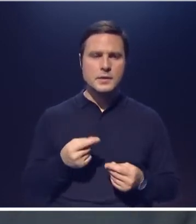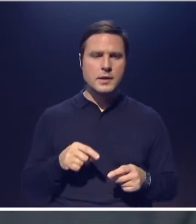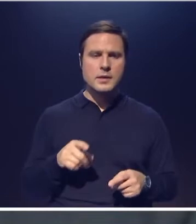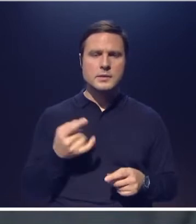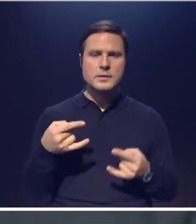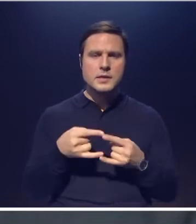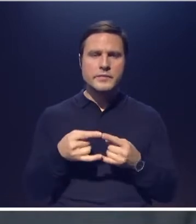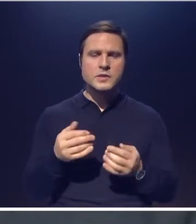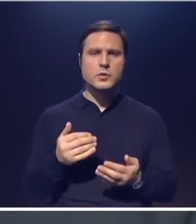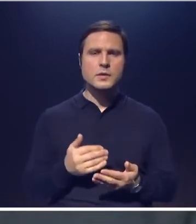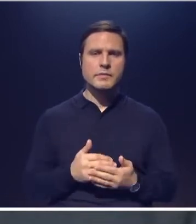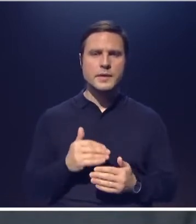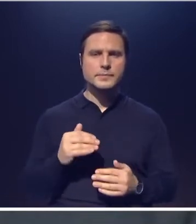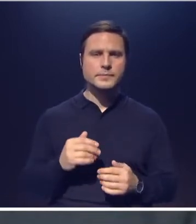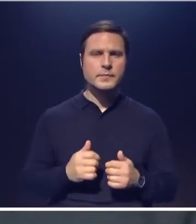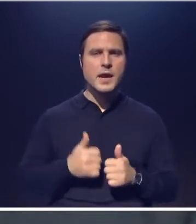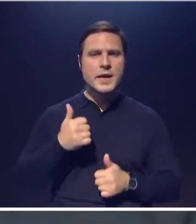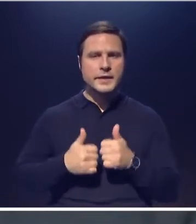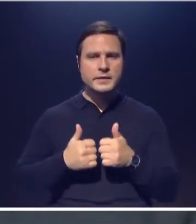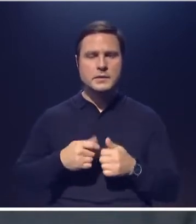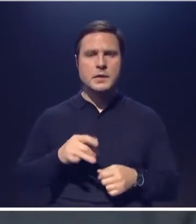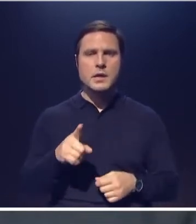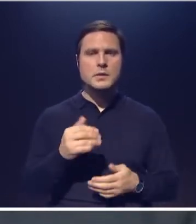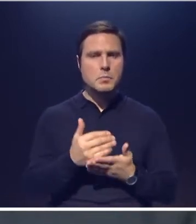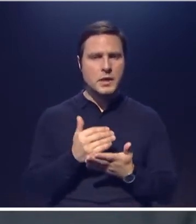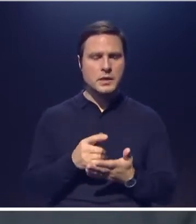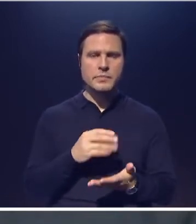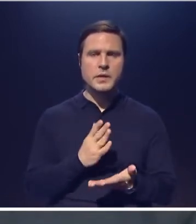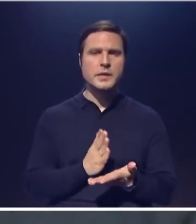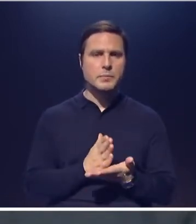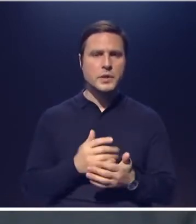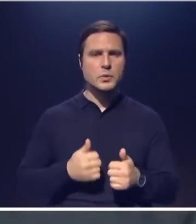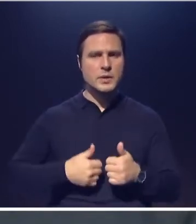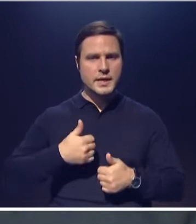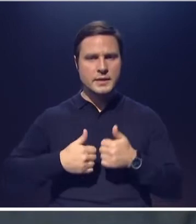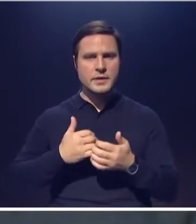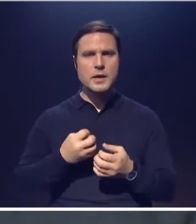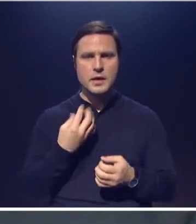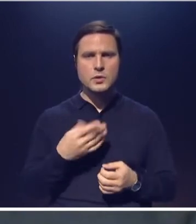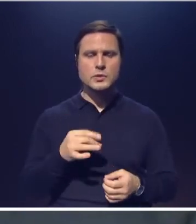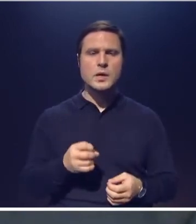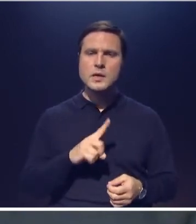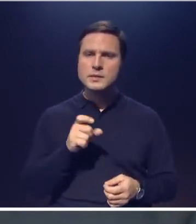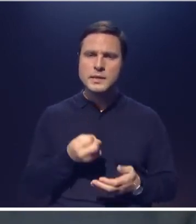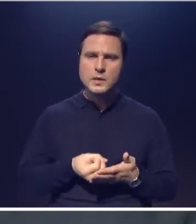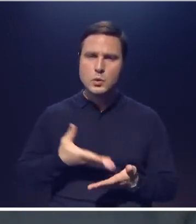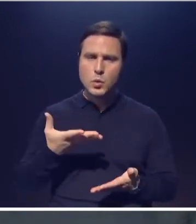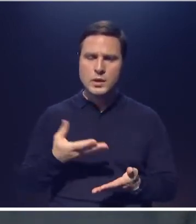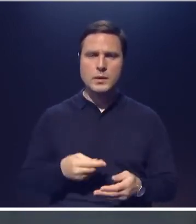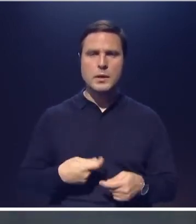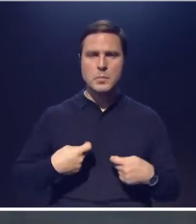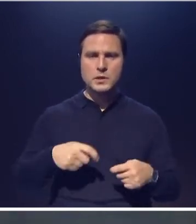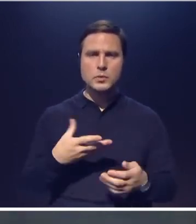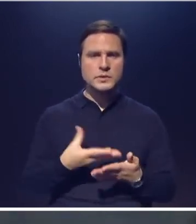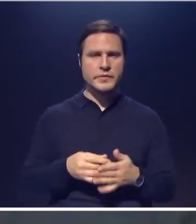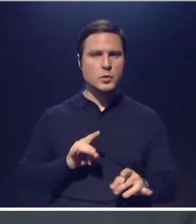рейтинга. Все эти программы имеют хороший рейтинг и, соответственно, задорого продают свою рекламу.